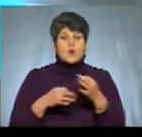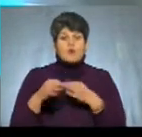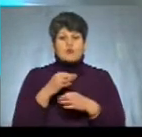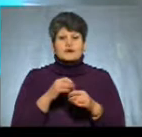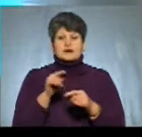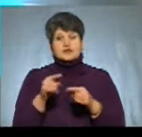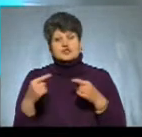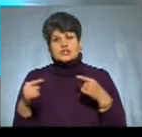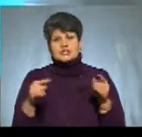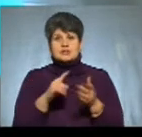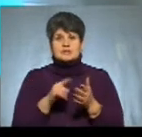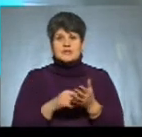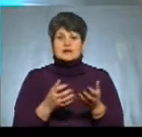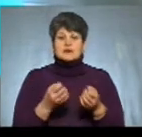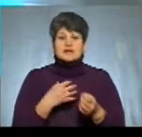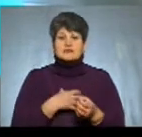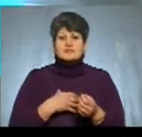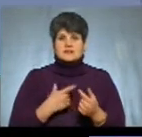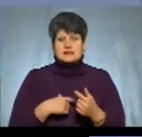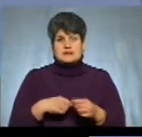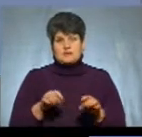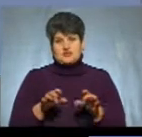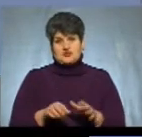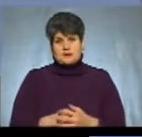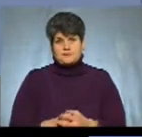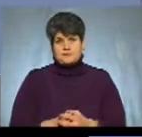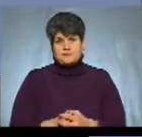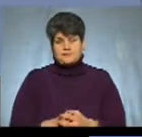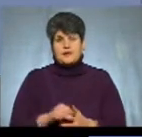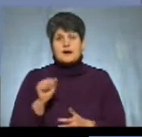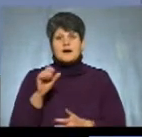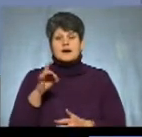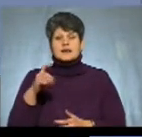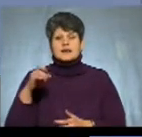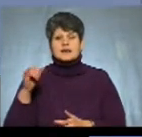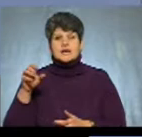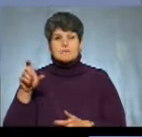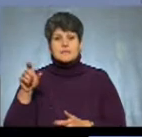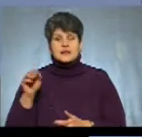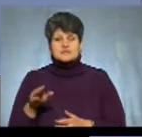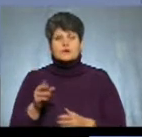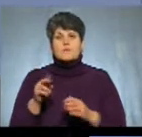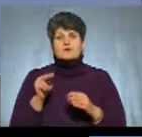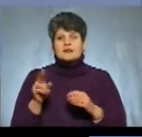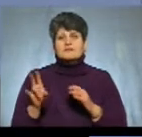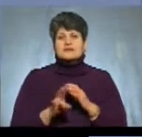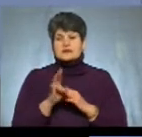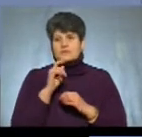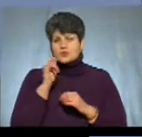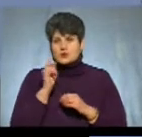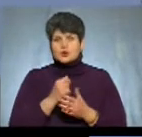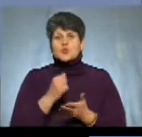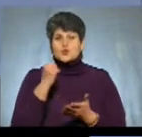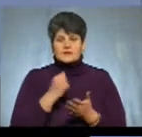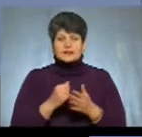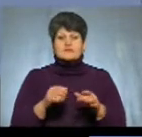інші питання і прийняти важливі для себе рішення. Архієпископ Тернопільський і Кременецький православної церкви України Нестор ухвалив